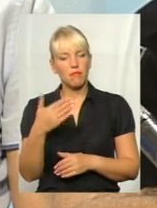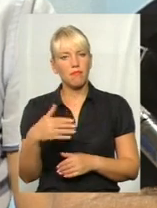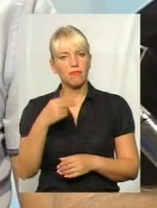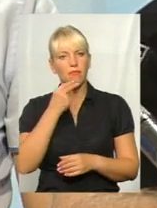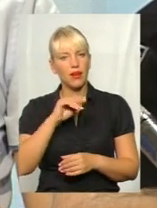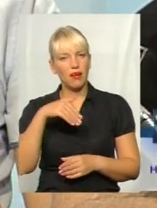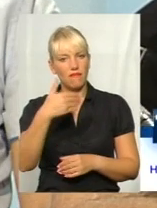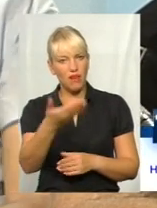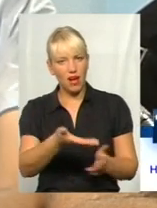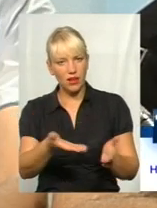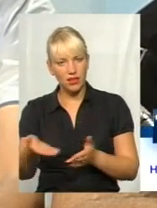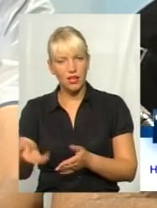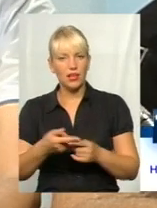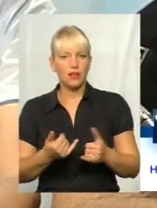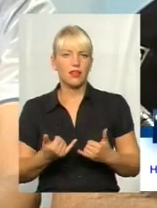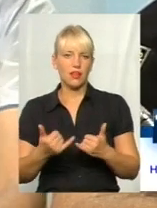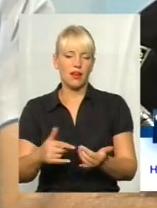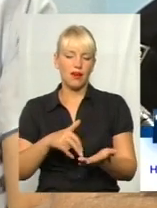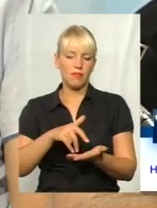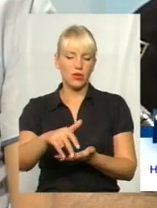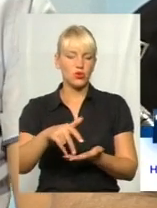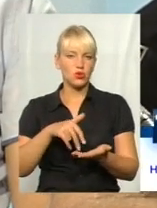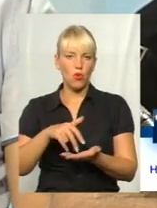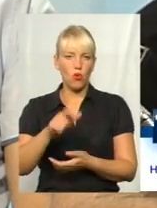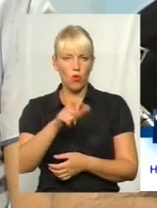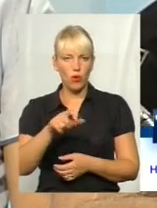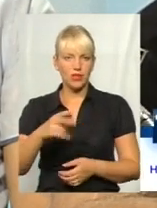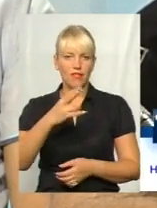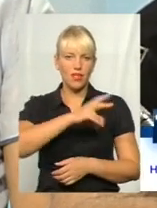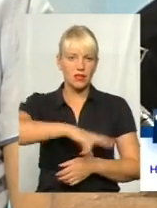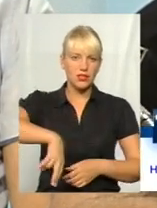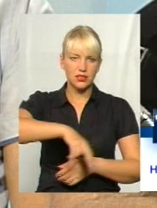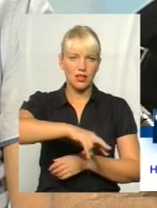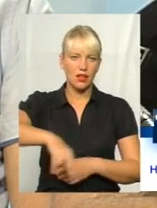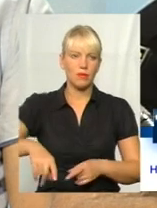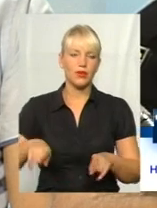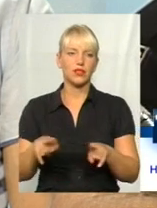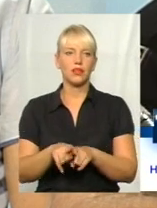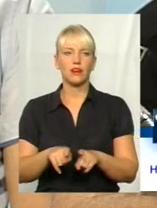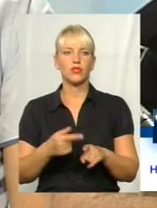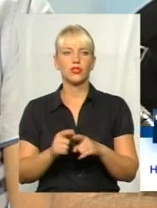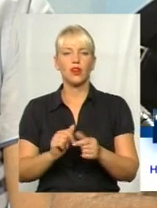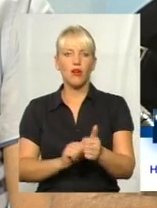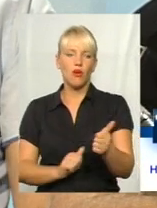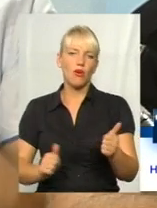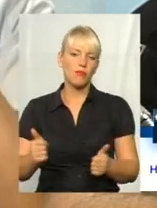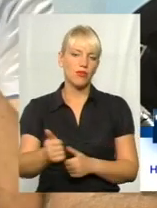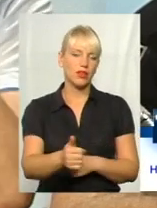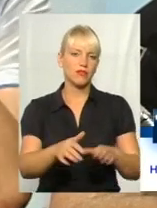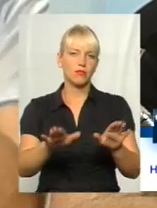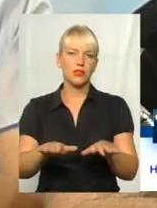частину по регулюваних, нерегулюваних пішоходних переходах. Так же само порушення правил обгону. Тобто, здійснюють обгін в місці, де це